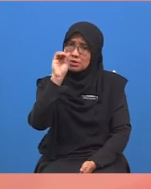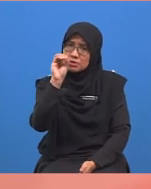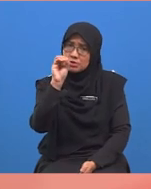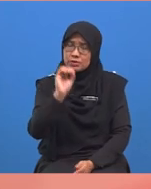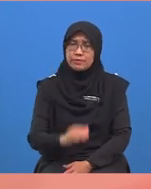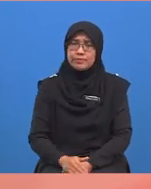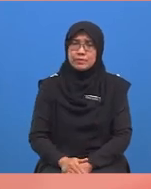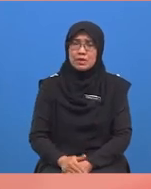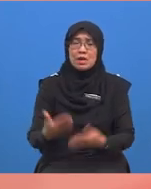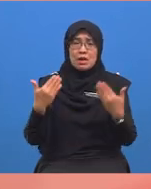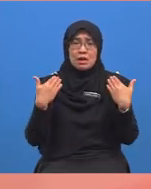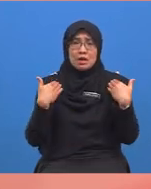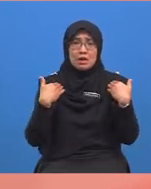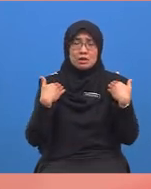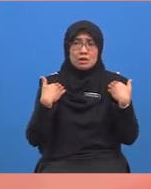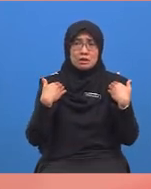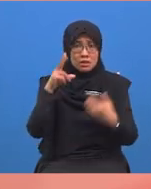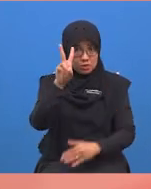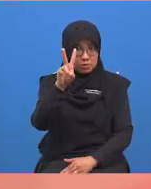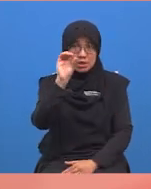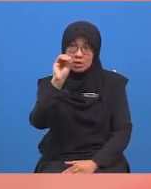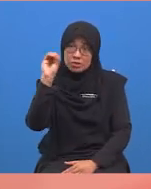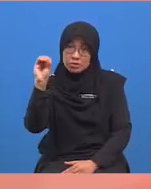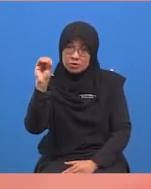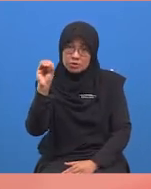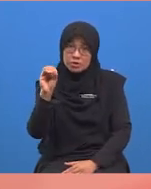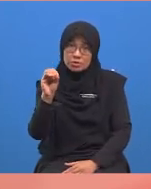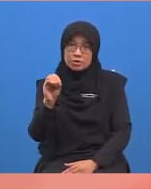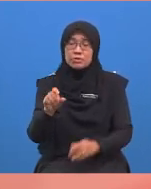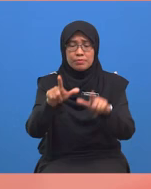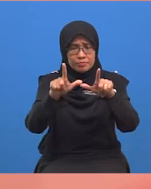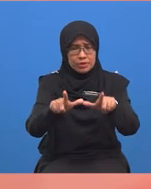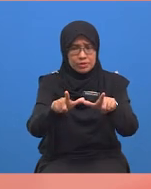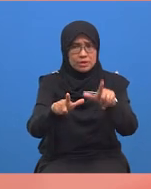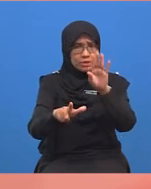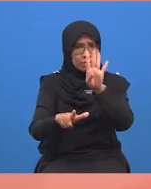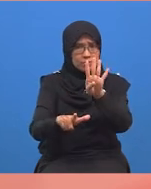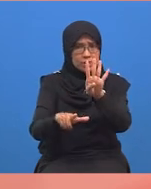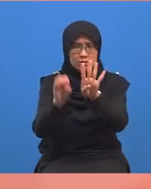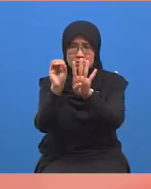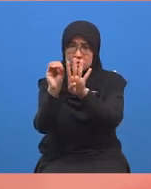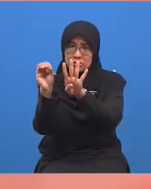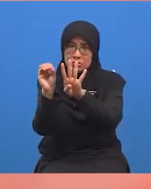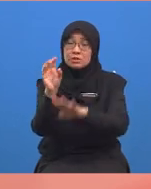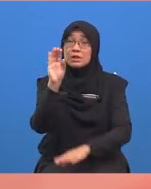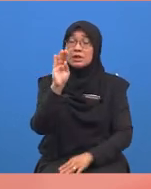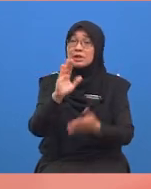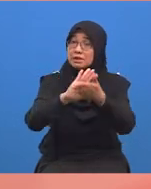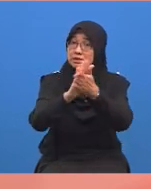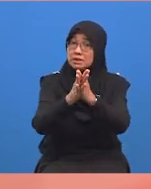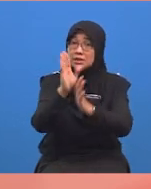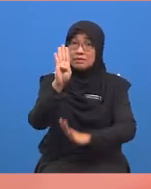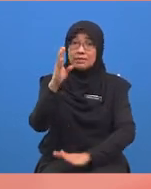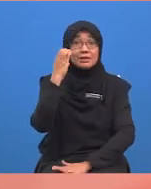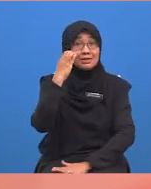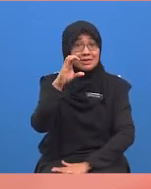baki dua sifar ditambah di sebelah jawapan empat meter menjadi empat ratus meter.